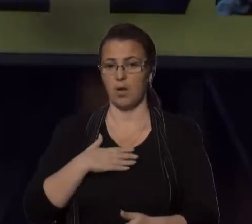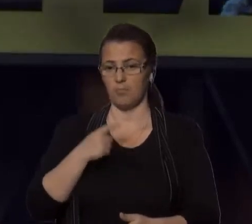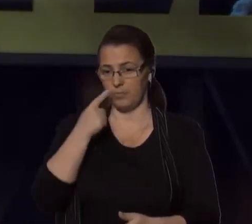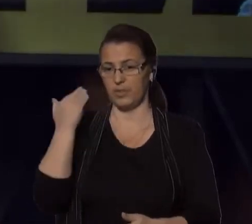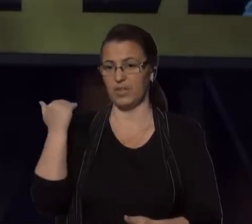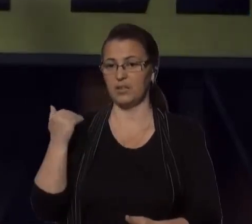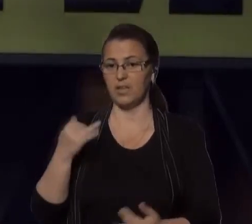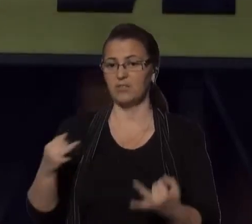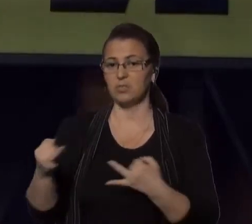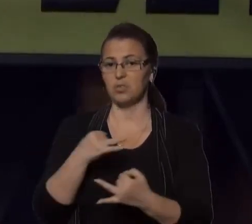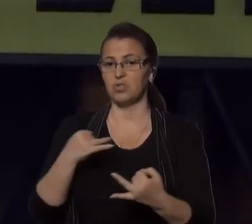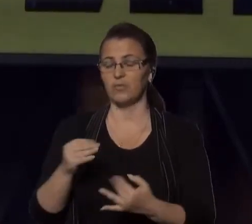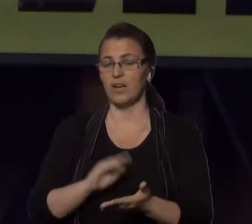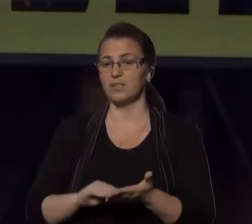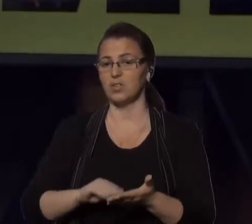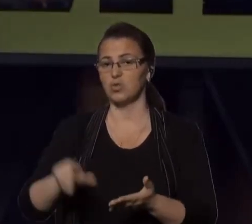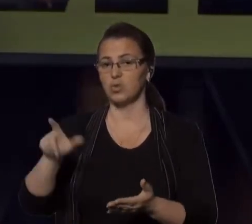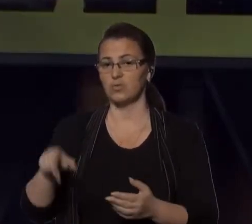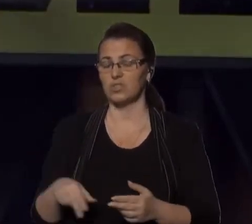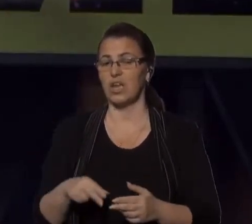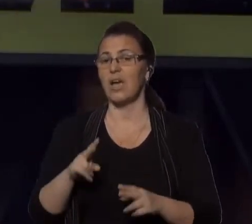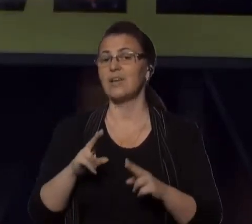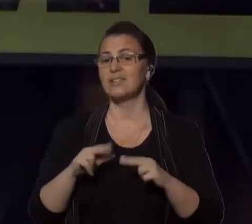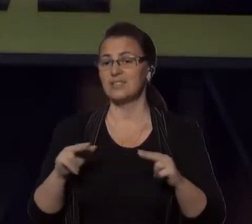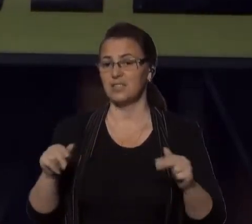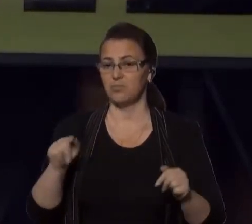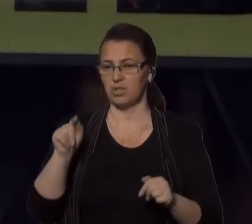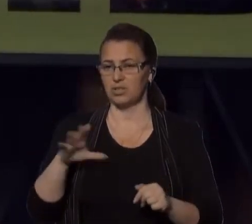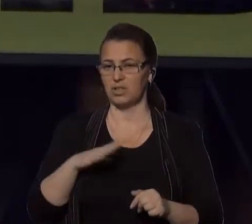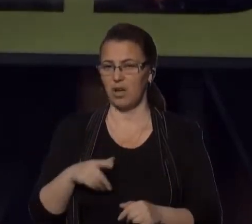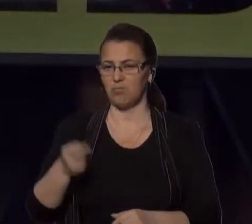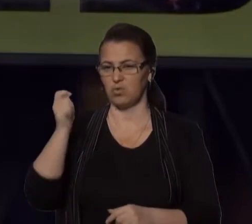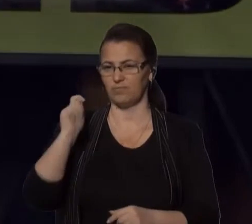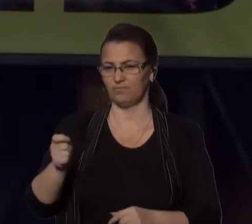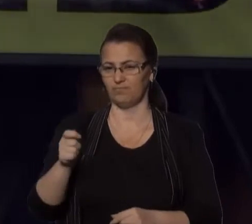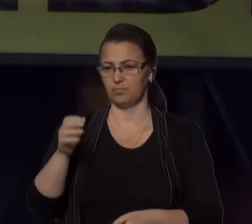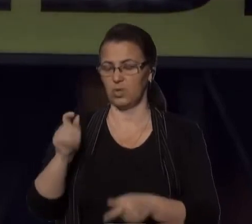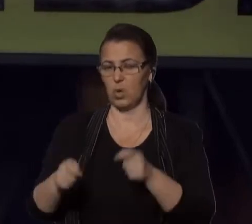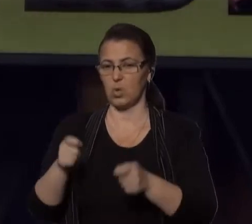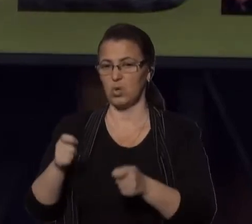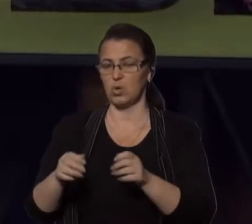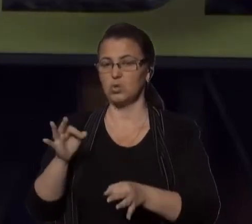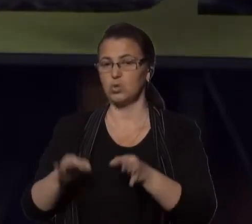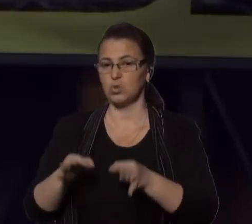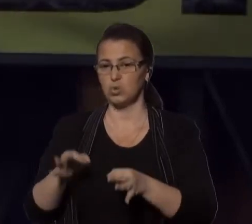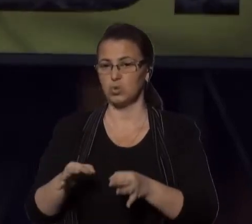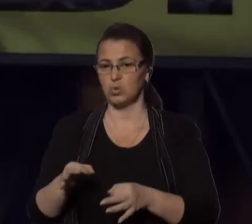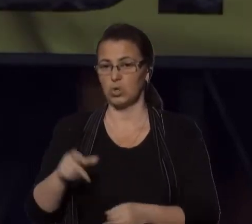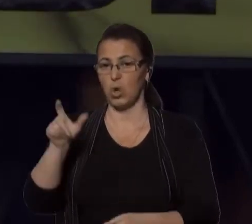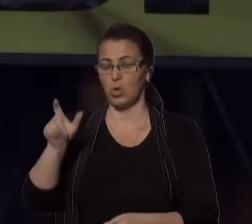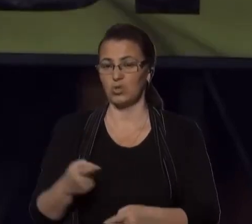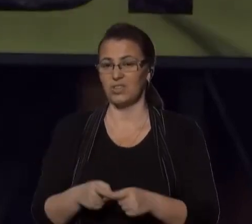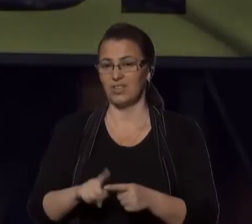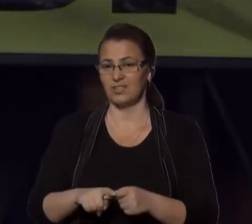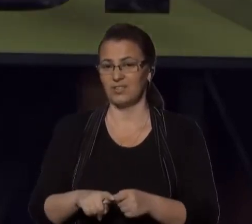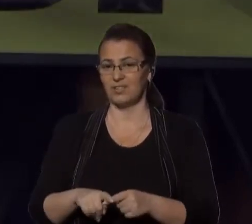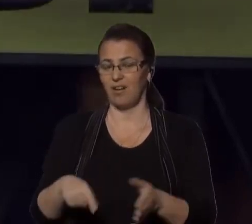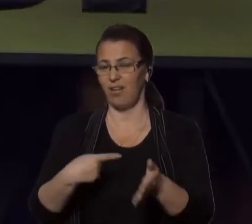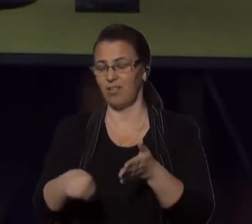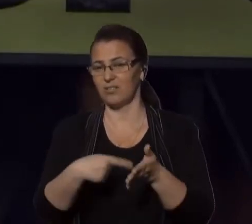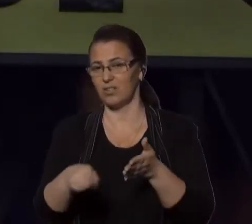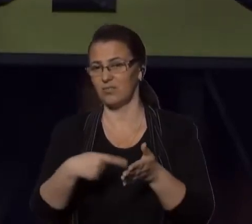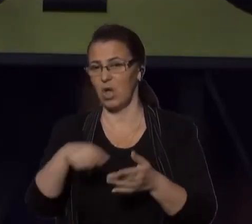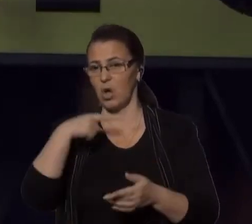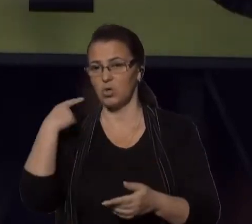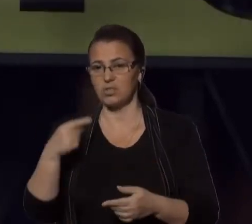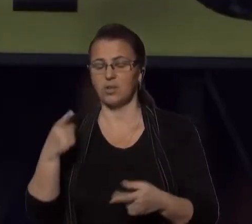днях спілкувалися з нашою кореспонденткою з Дніпра. Там був вирок три роки людині, яка також здавала росіянам позиції збройних сил,